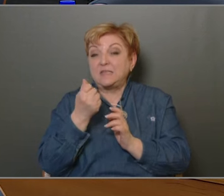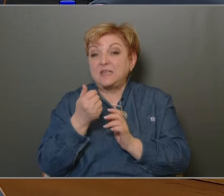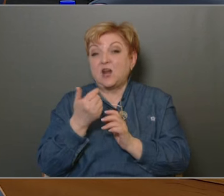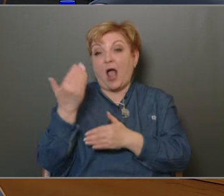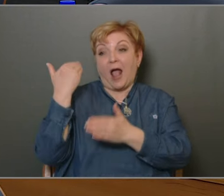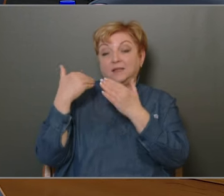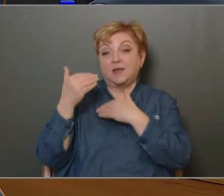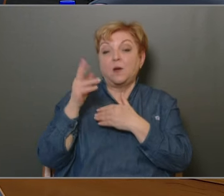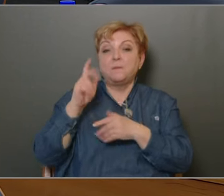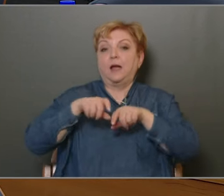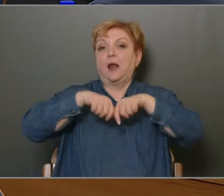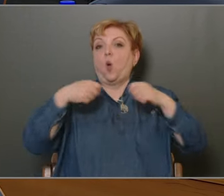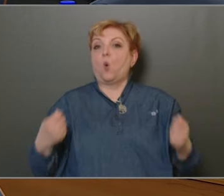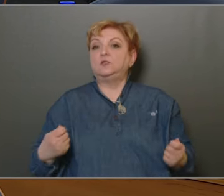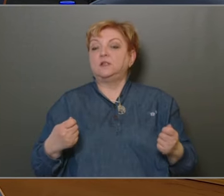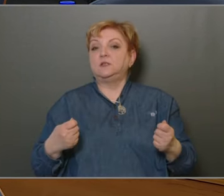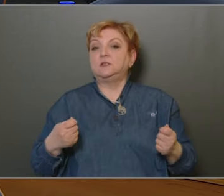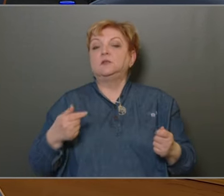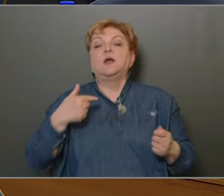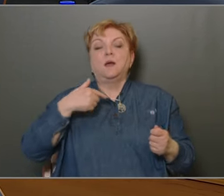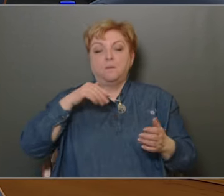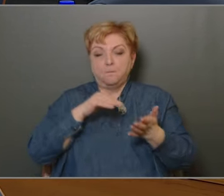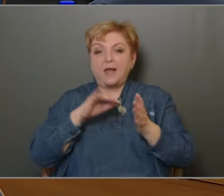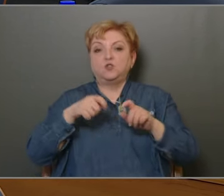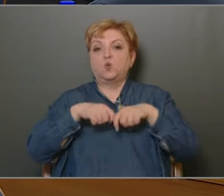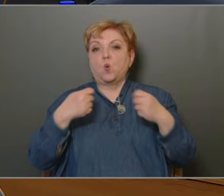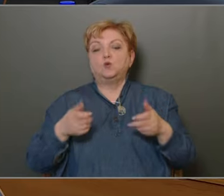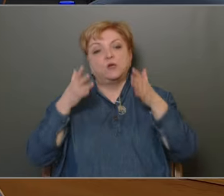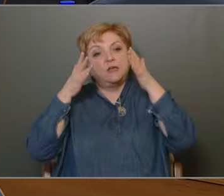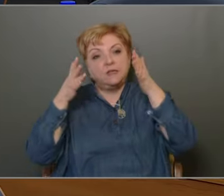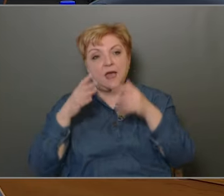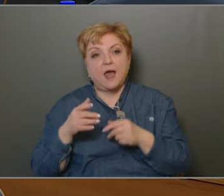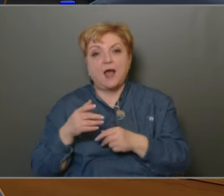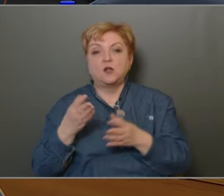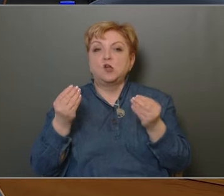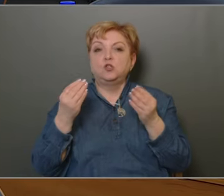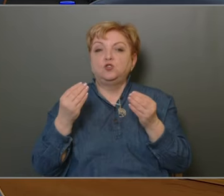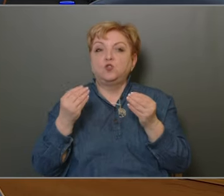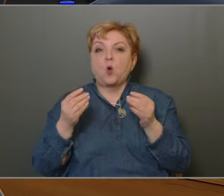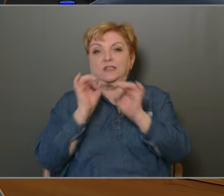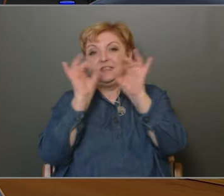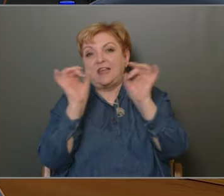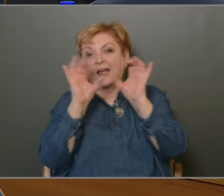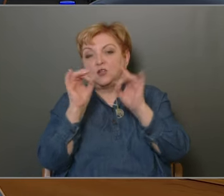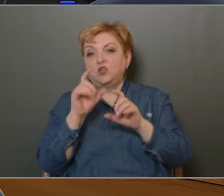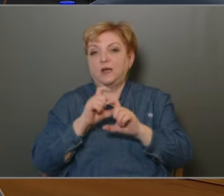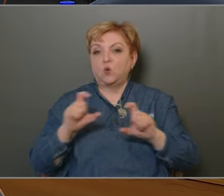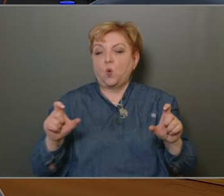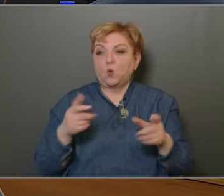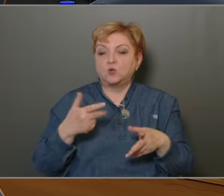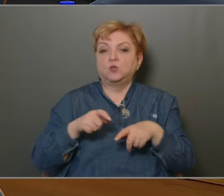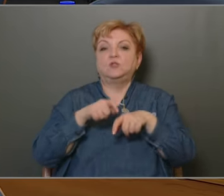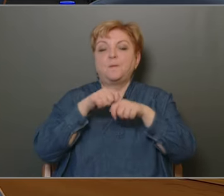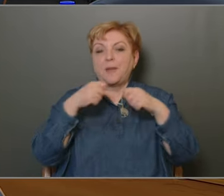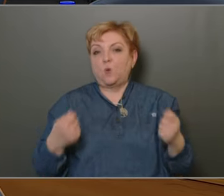háttérben, meg kell oldani, meg is oldjuk, higgyel, hogy rendkívül sok idegességet okozva, de